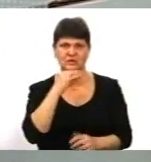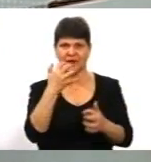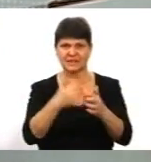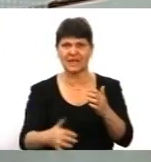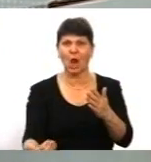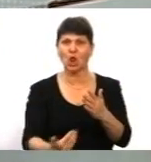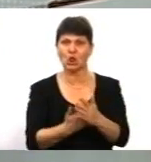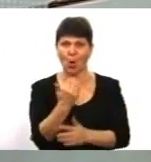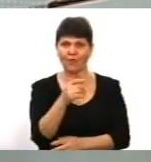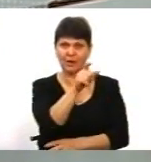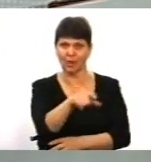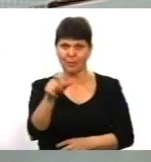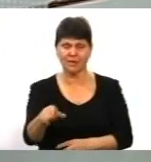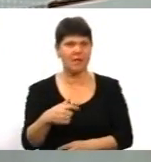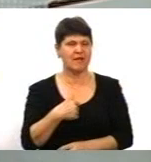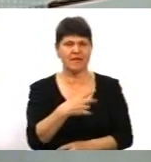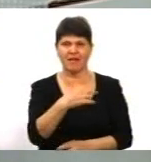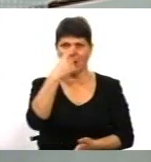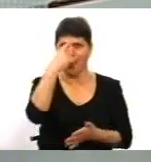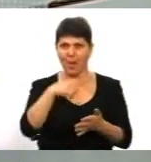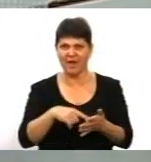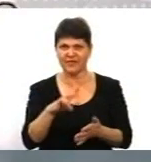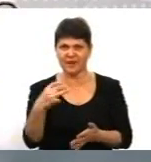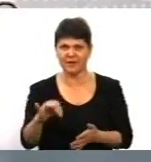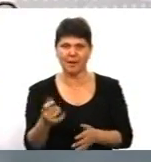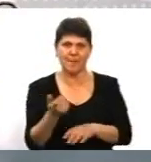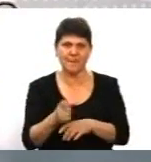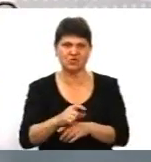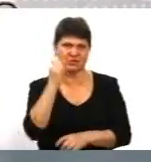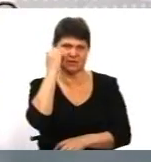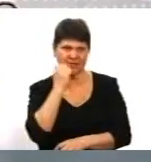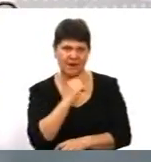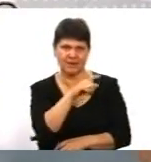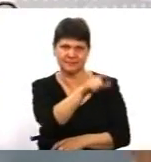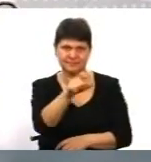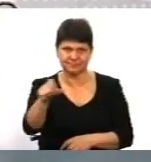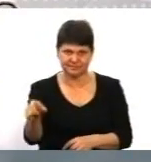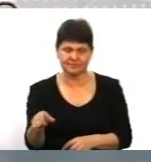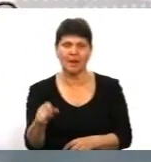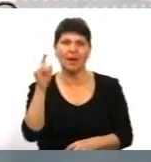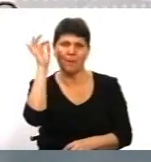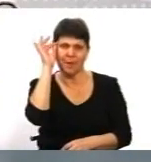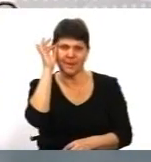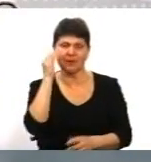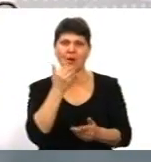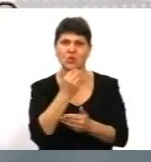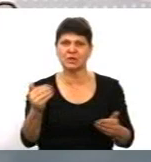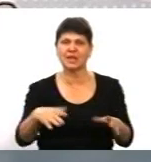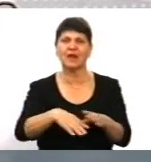обличч. Я не впевнений, що їх більше серед старих обличч. Пам'ятаєте, от на останніх виборах